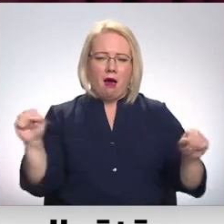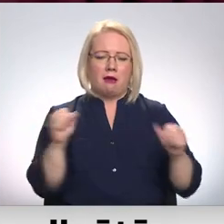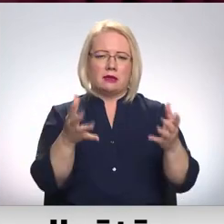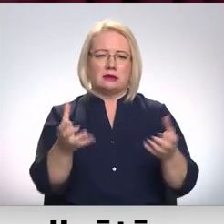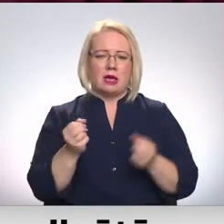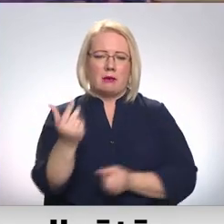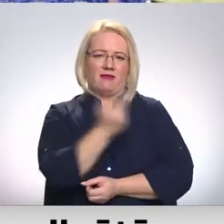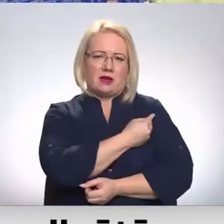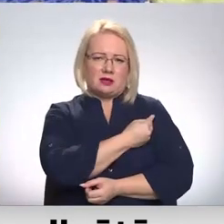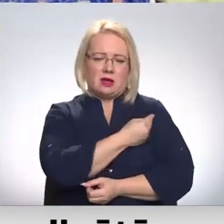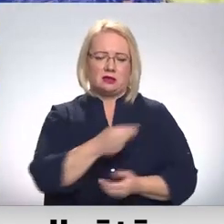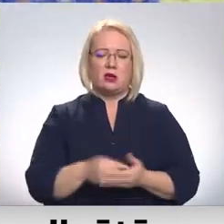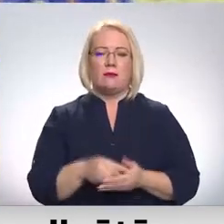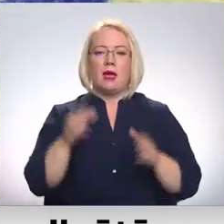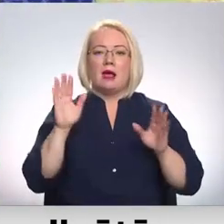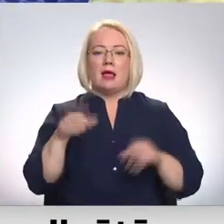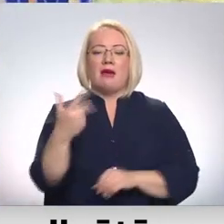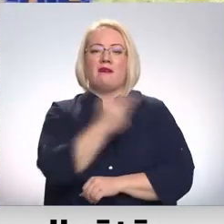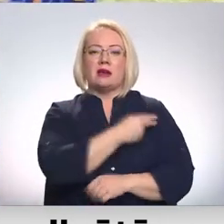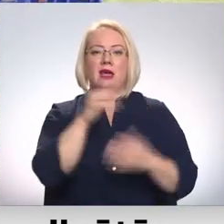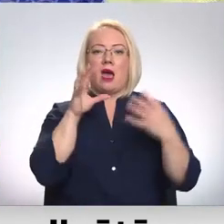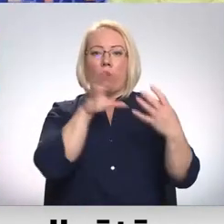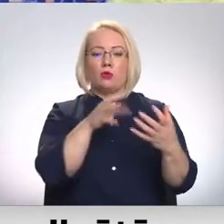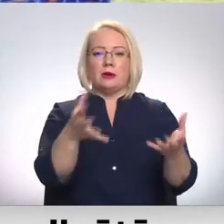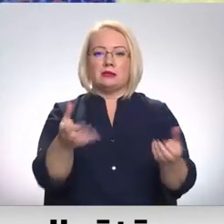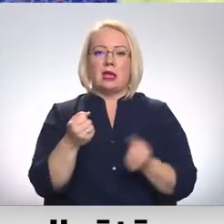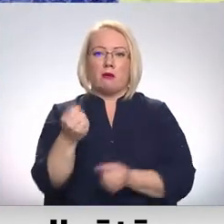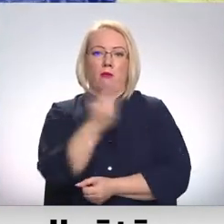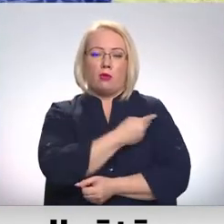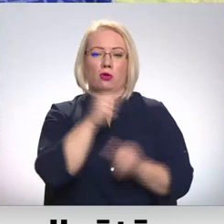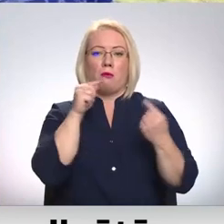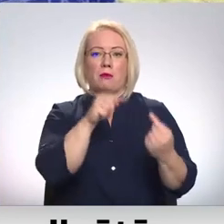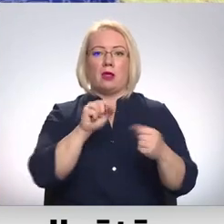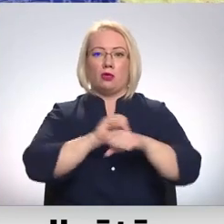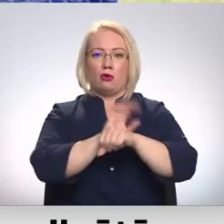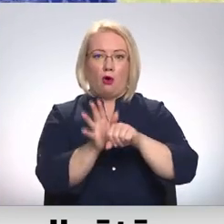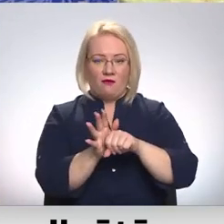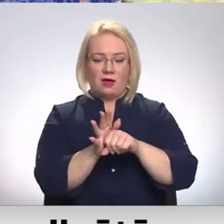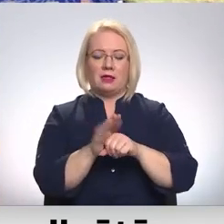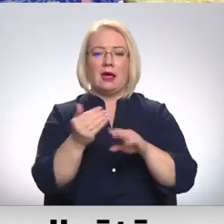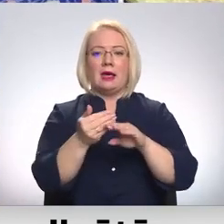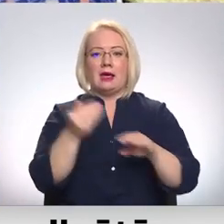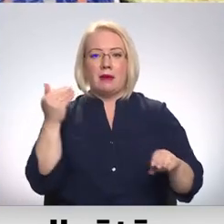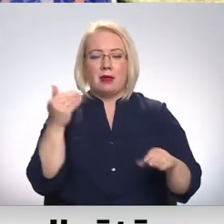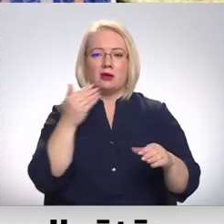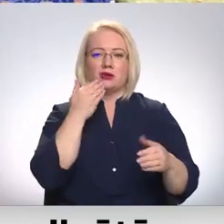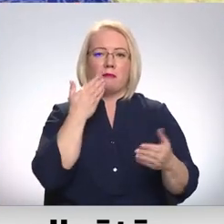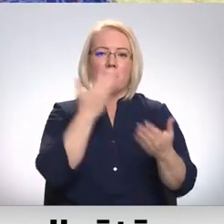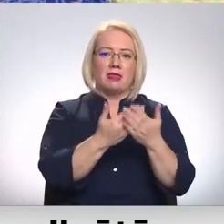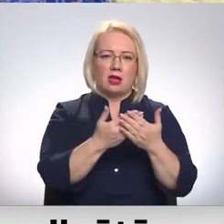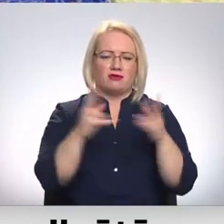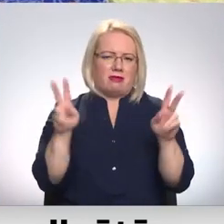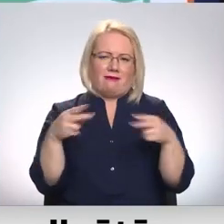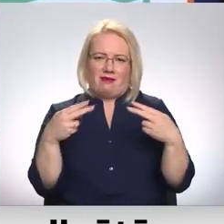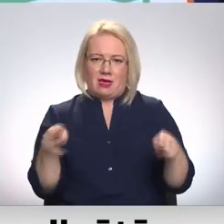vakcinācijas pakalpojumu. Lai vakcinācijas autobusā saņemtu poti pret COVID-19 vīrusu, iepriekšēja pieteikšanās nav